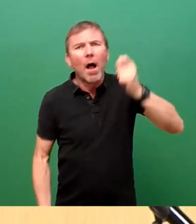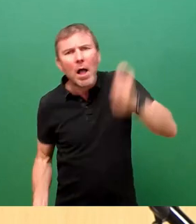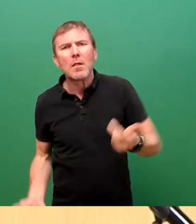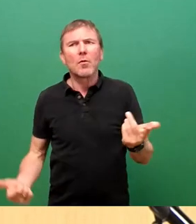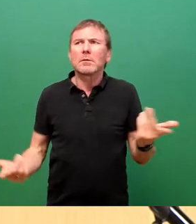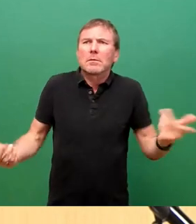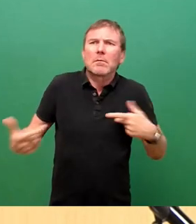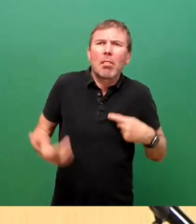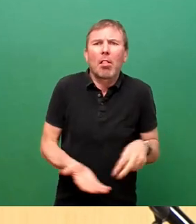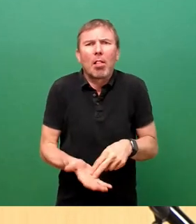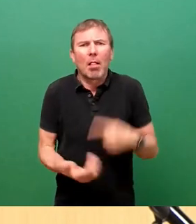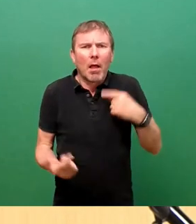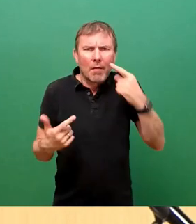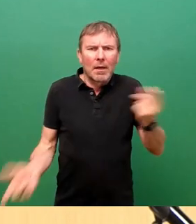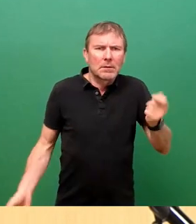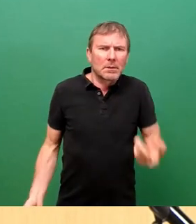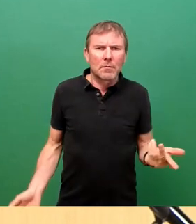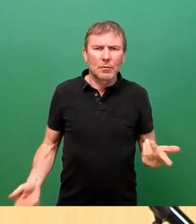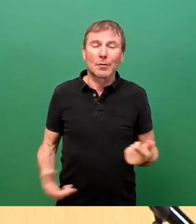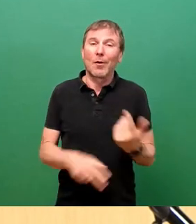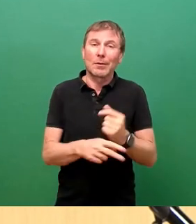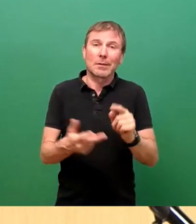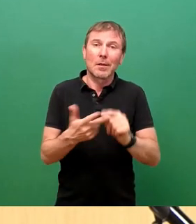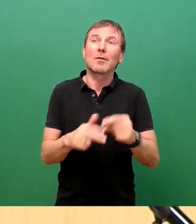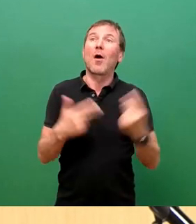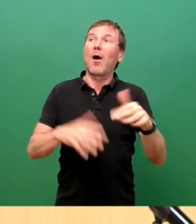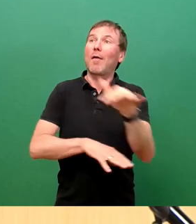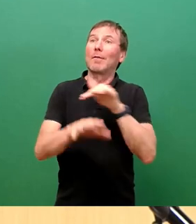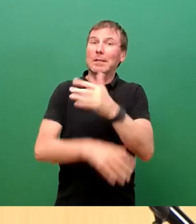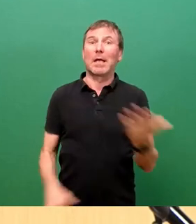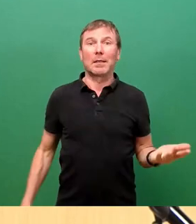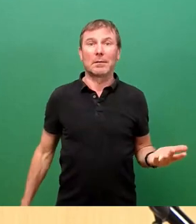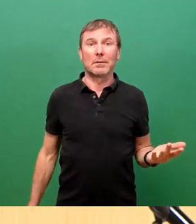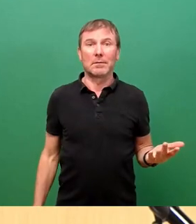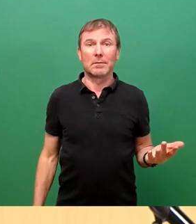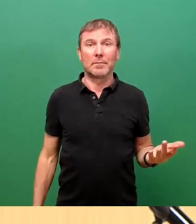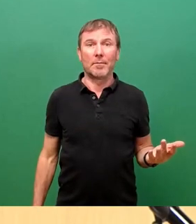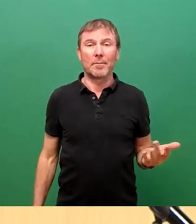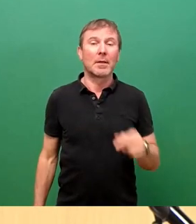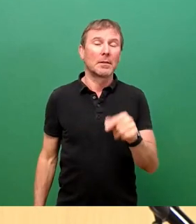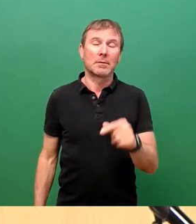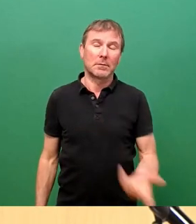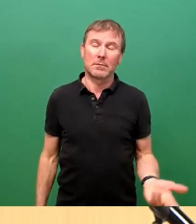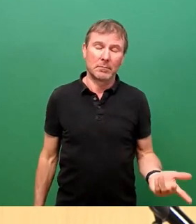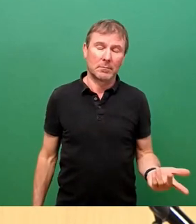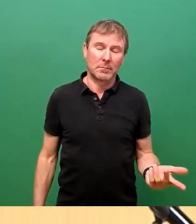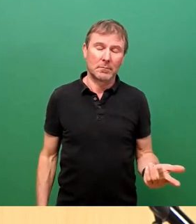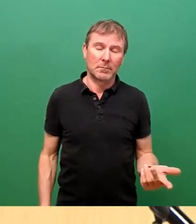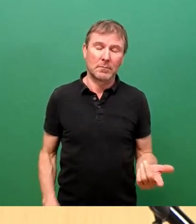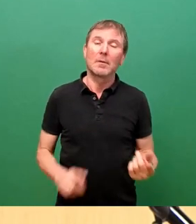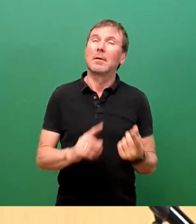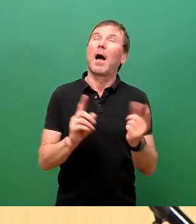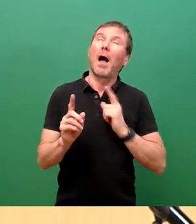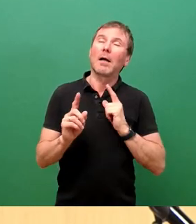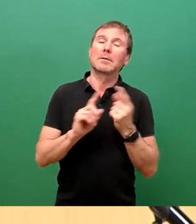auch im Prinzip für die Öffentlichkeit ist es natürlich, wenn wir sagen, eine ziemlich witzige Situation oder eigentlich eine